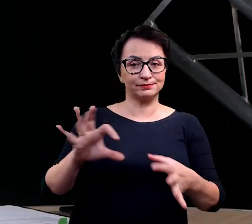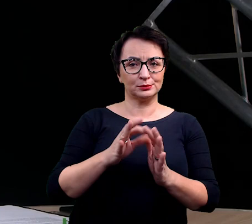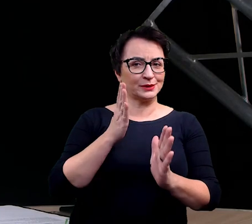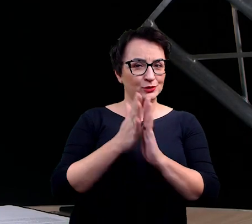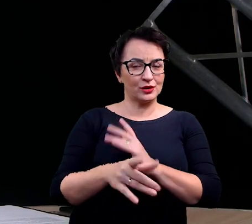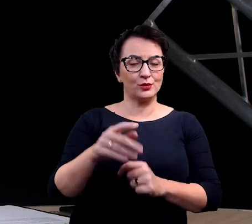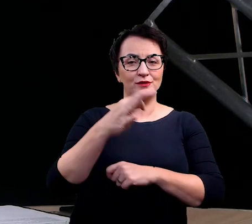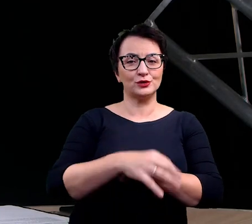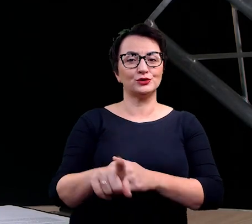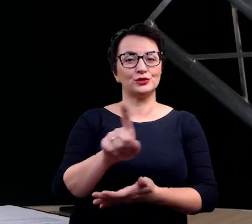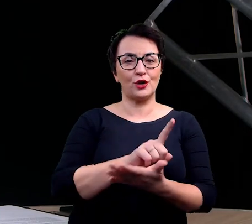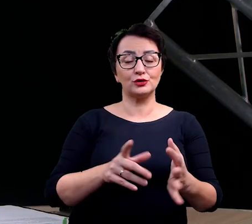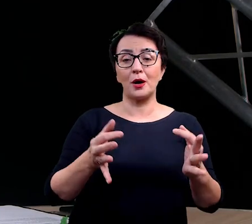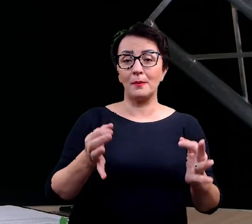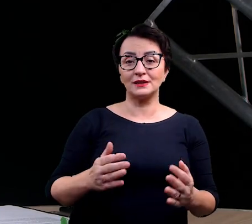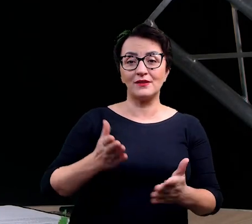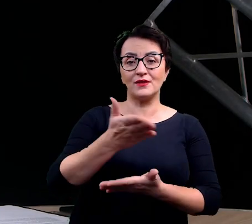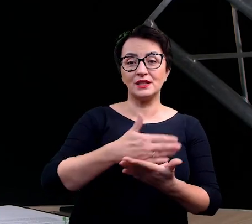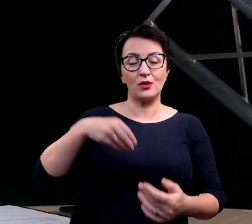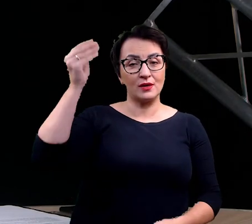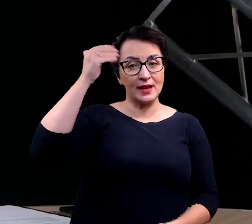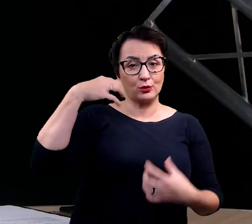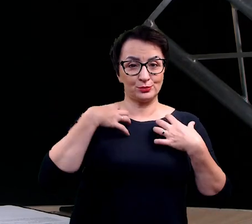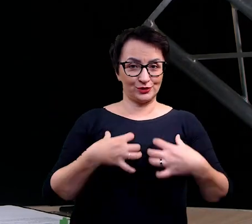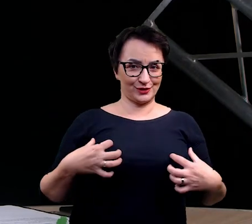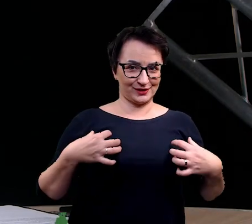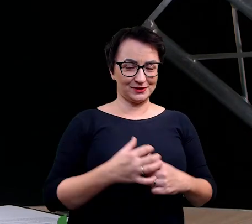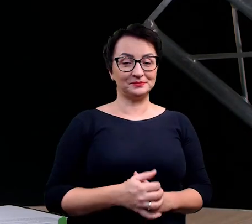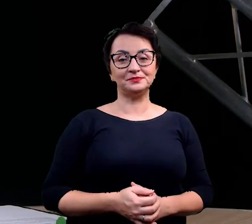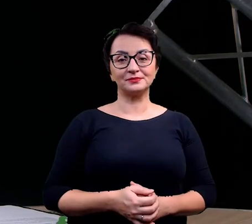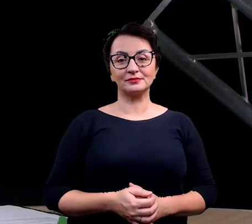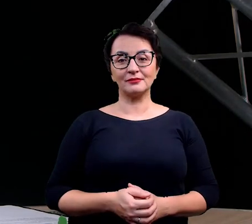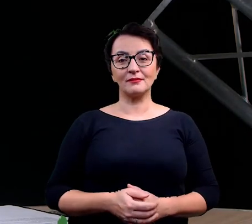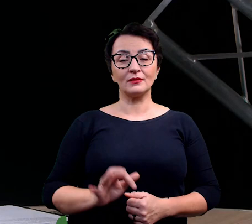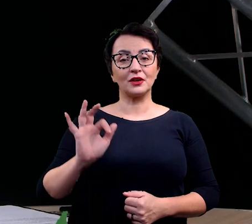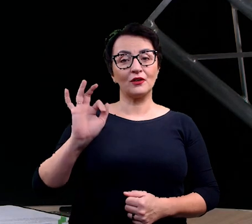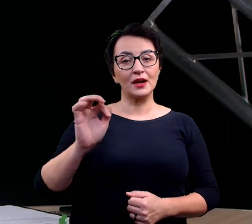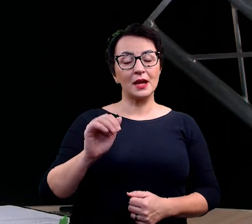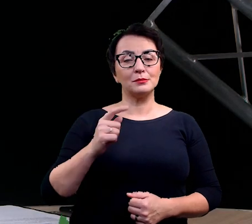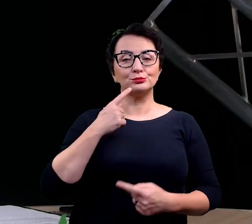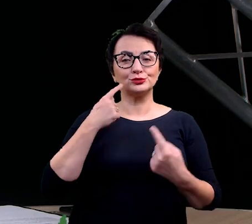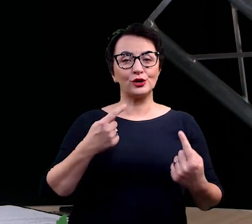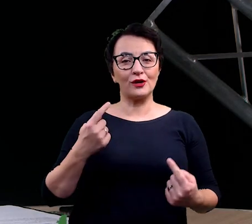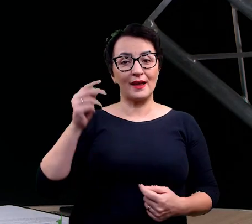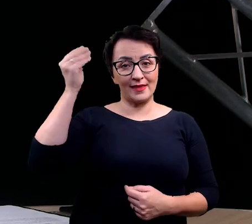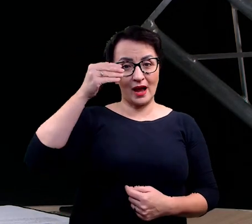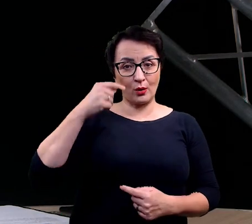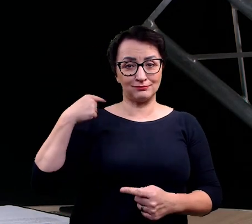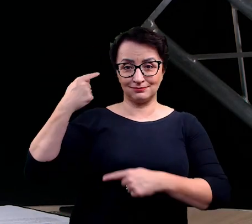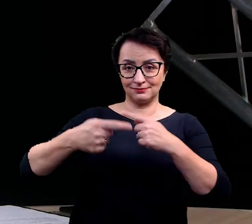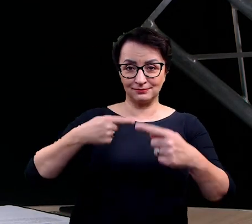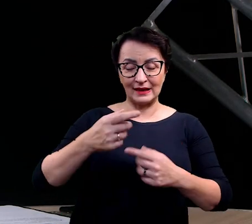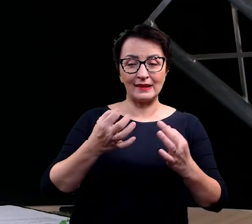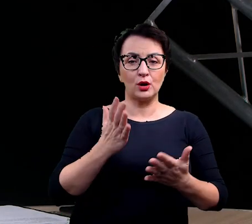Śląskim i obecnym Wydziałem Nauk Przyrodniczych. Swoją przygodę naukową kontynuuje teraz już